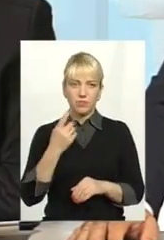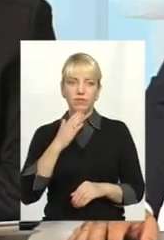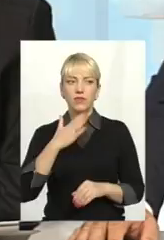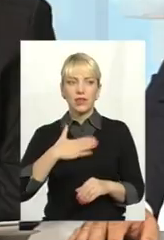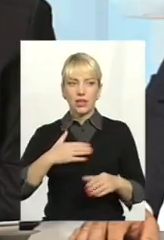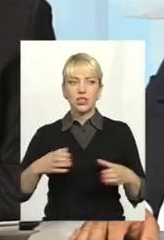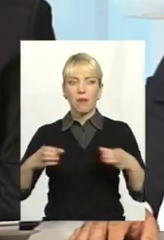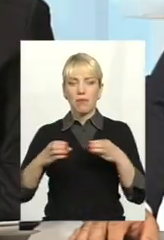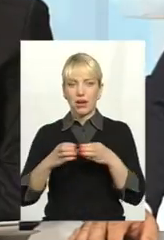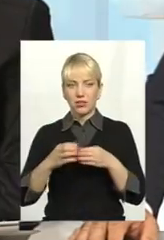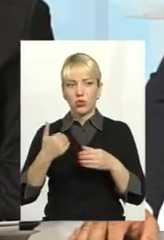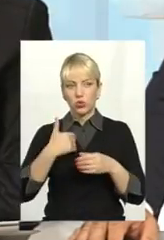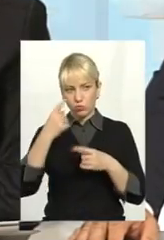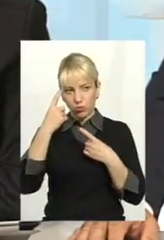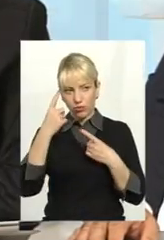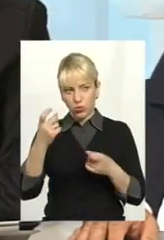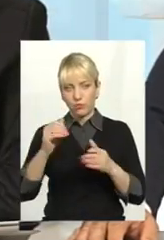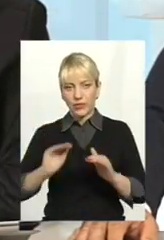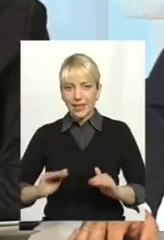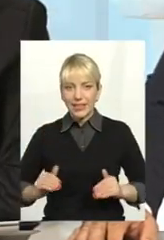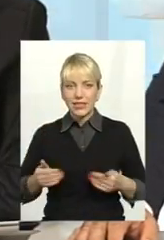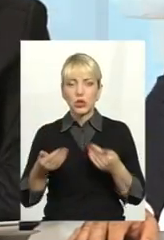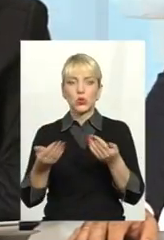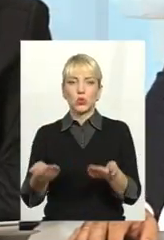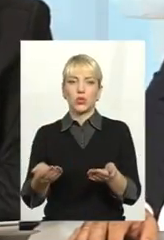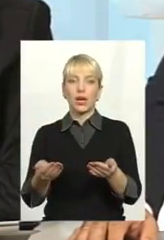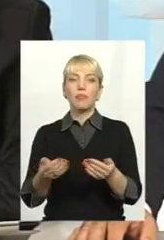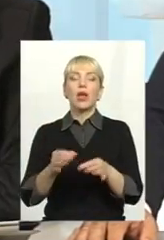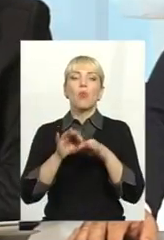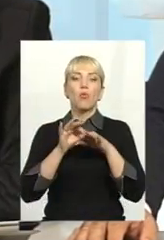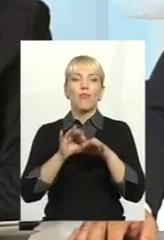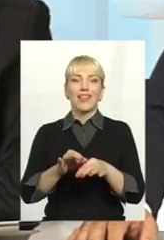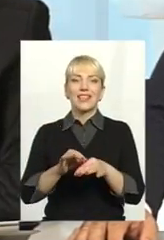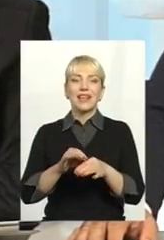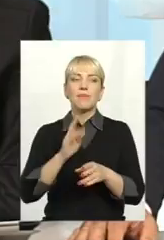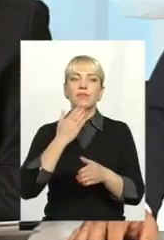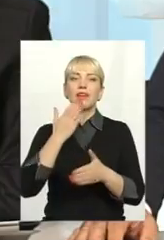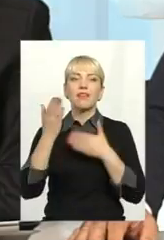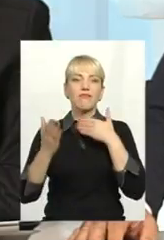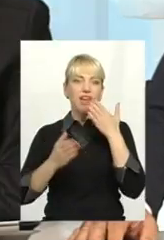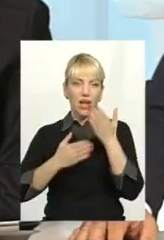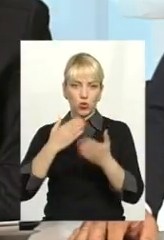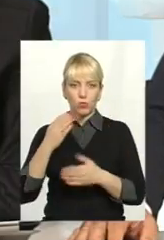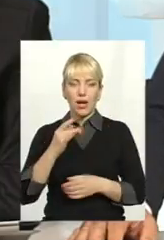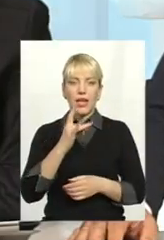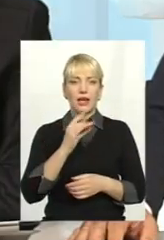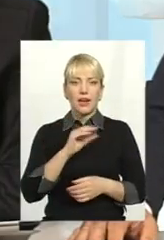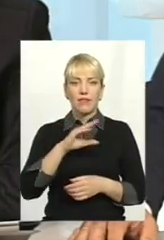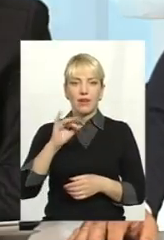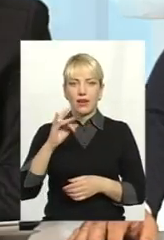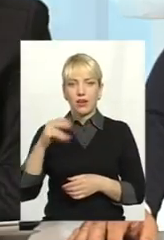повідомити наших громадян, ініціює проведення референдуму щодо